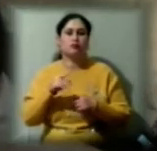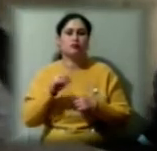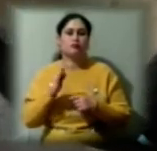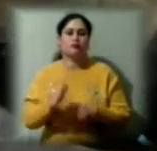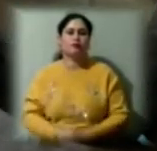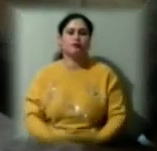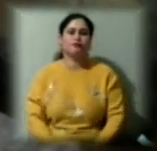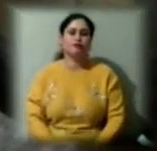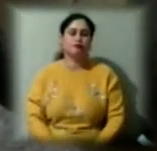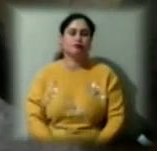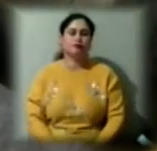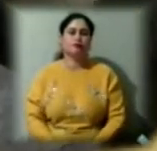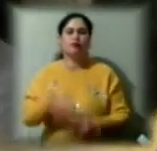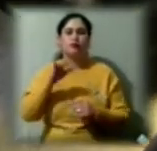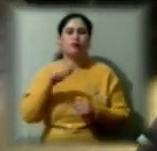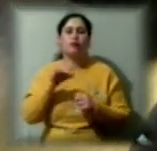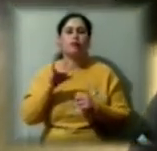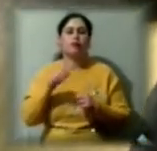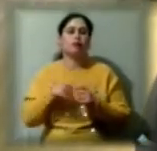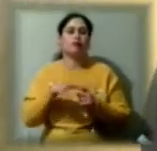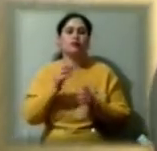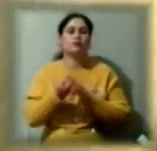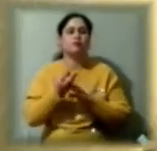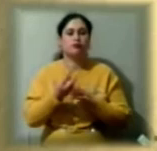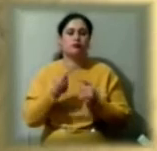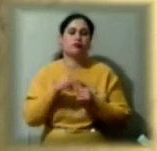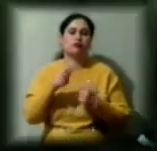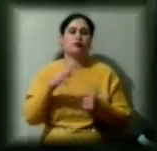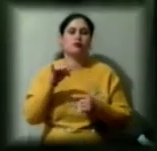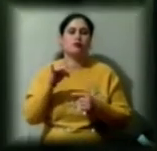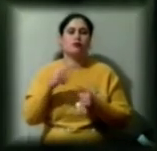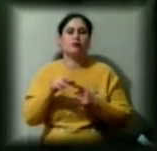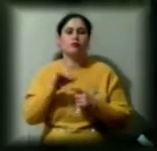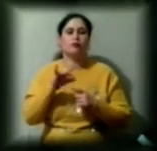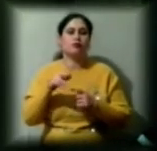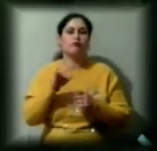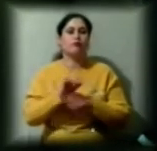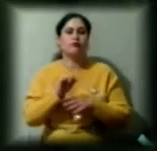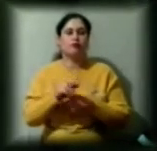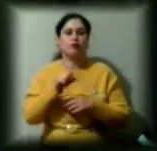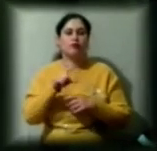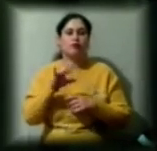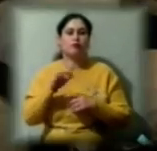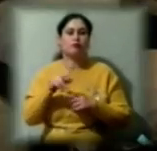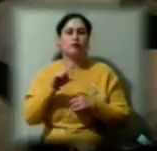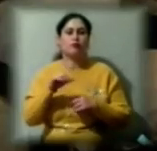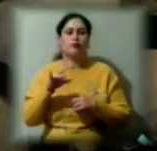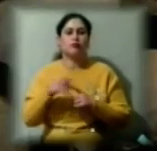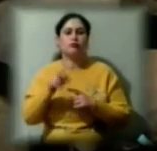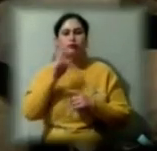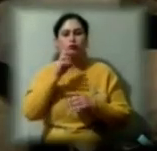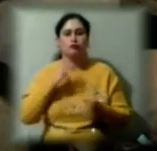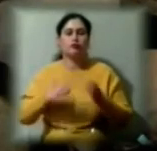Уламки амфор, підсвічників, іншої кераміки, металеві вироби. В археологічній лабораторії Державного університету